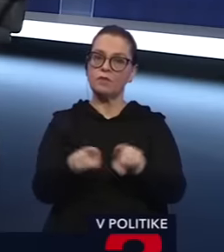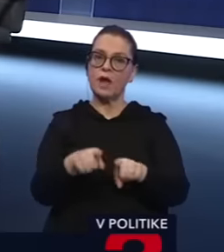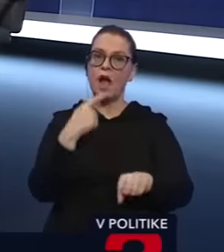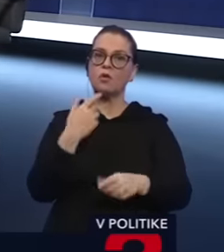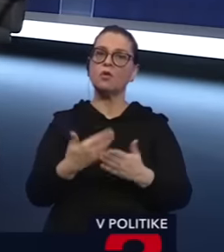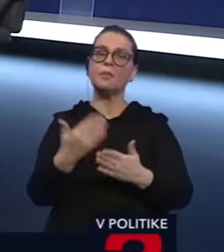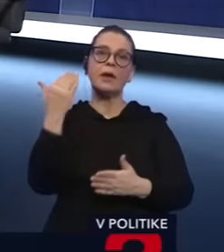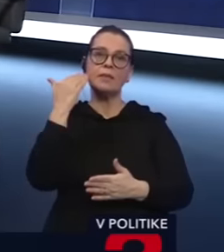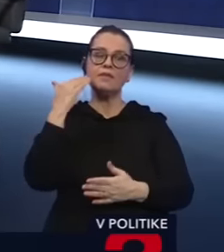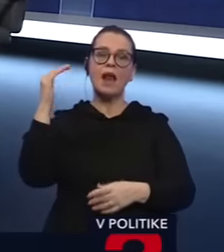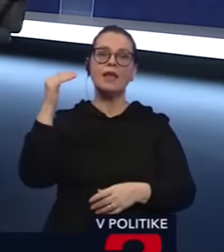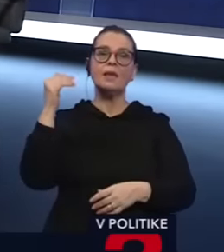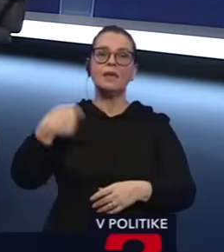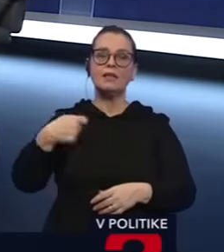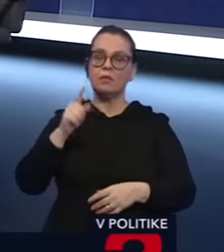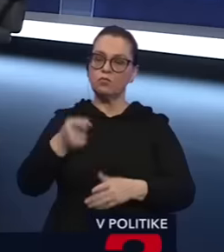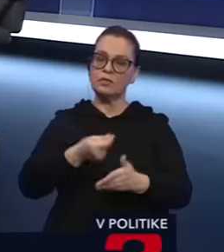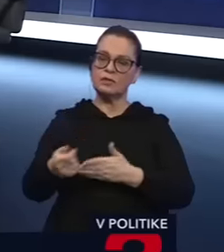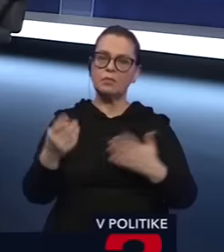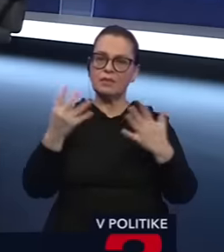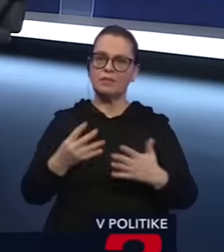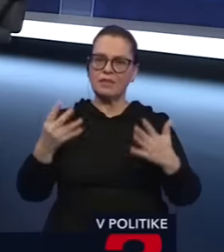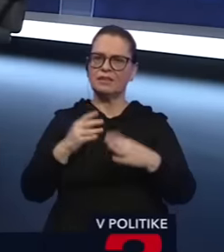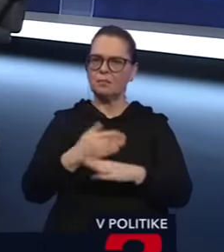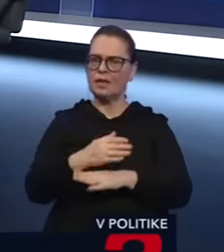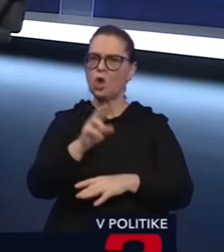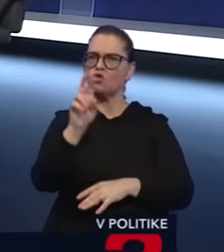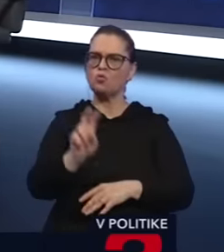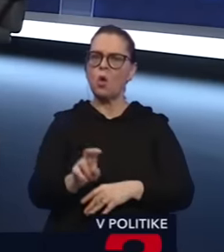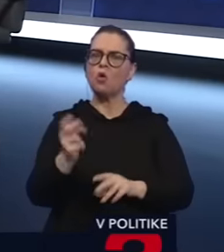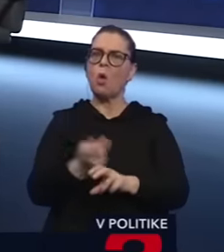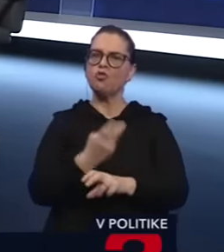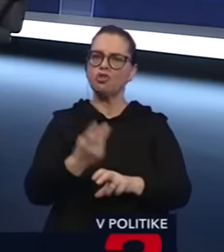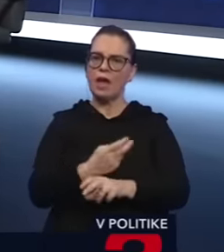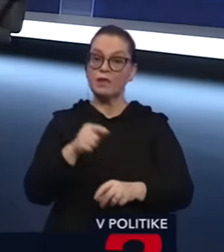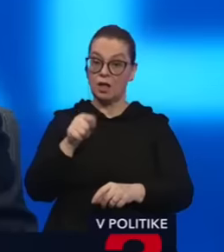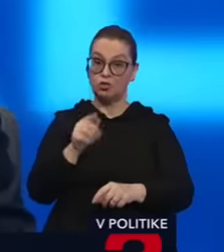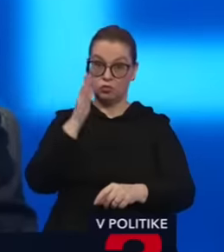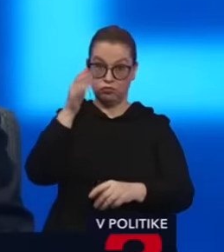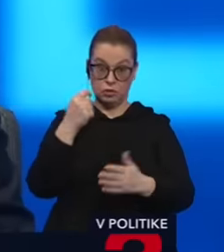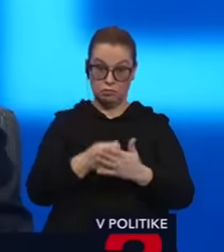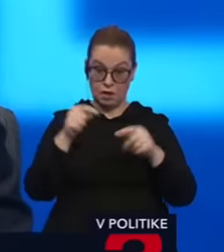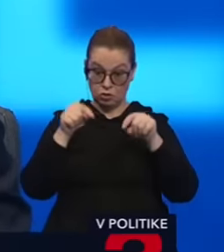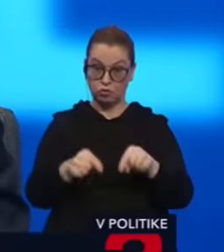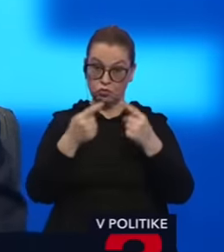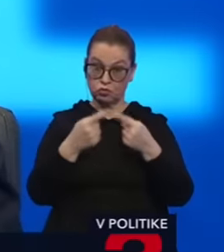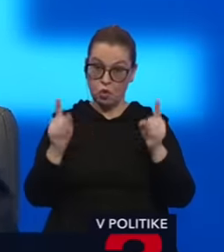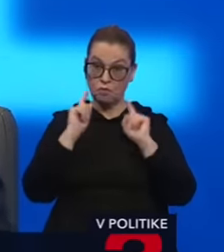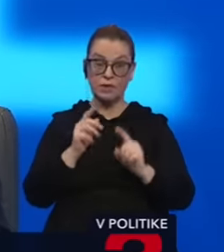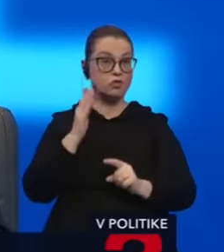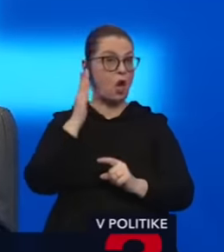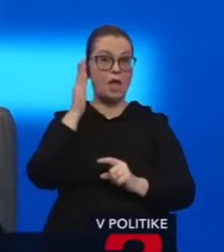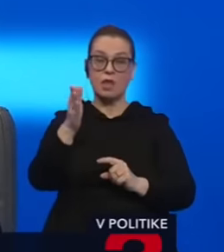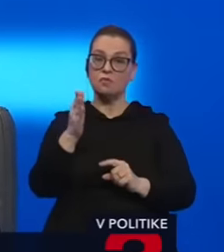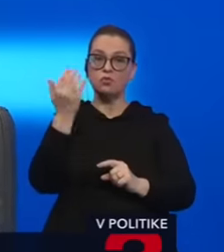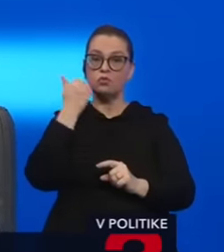bývalý americký prezident, ktorý musí zaplatiť teraz 90 miliónov dolárov odškodné. A keď toto bude platiť na Slovensku a nebudú